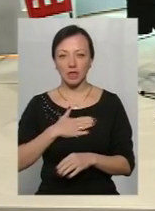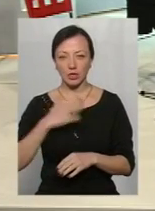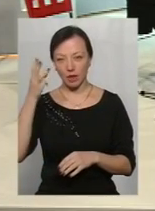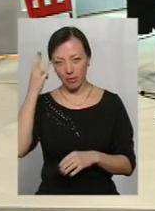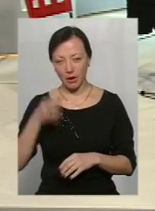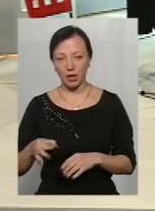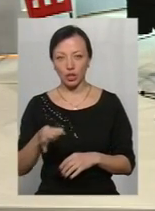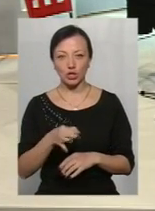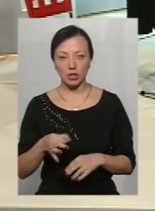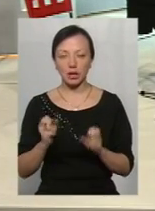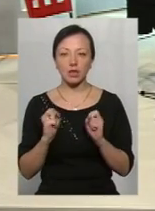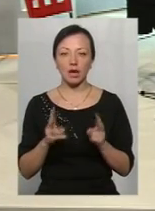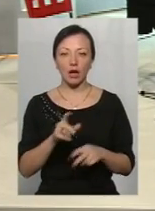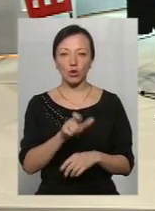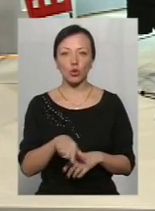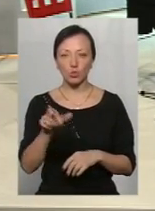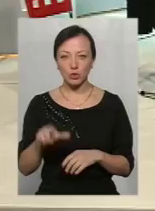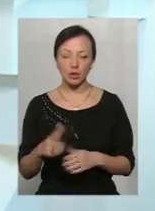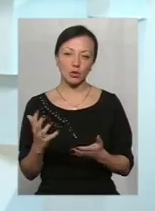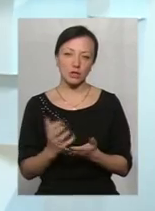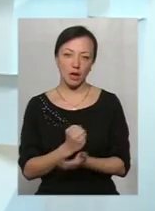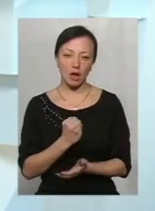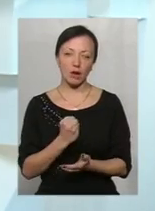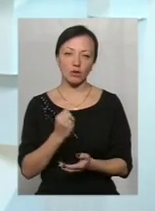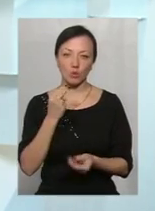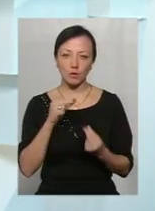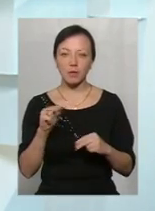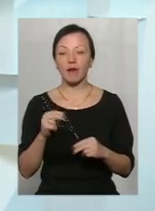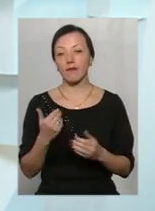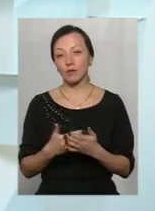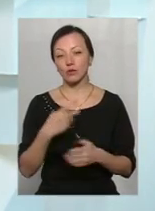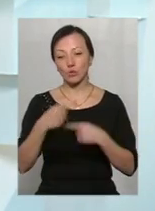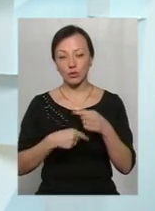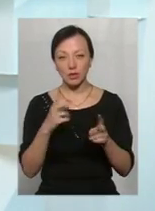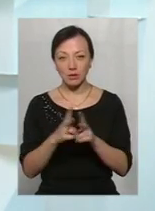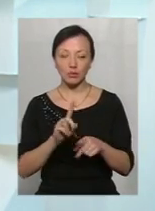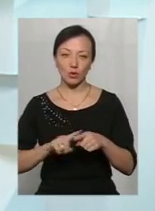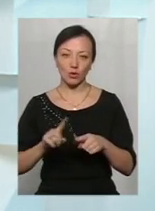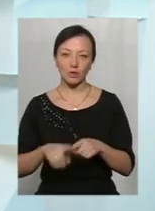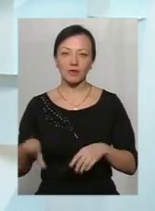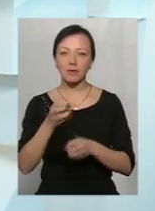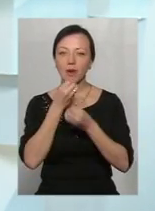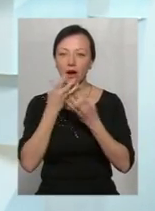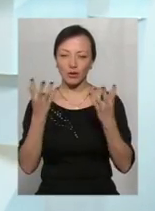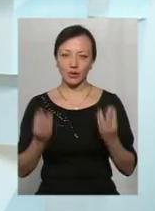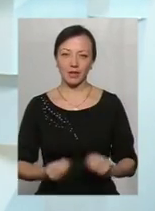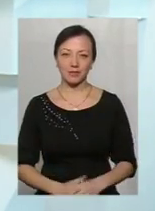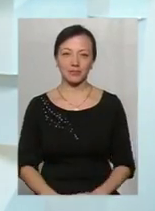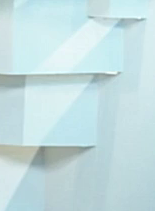Хмельниччині, як люди досягають успіхів. Отож, побачимось згодом. Всім гарного дня!